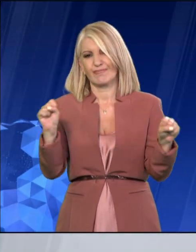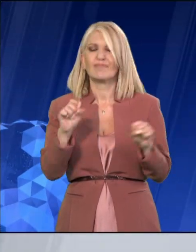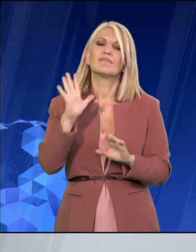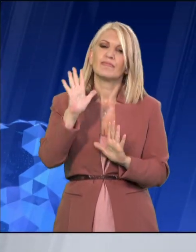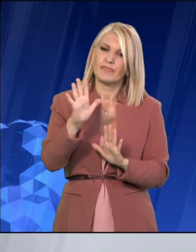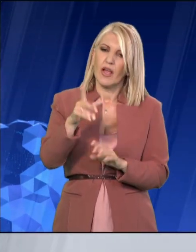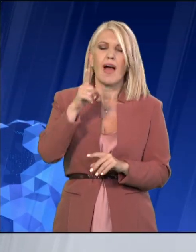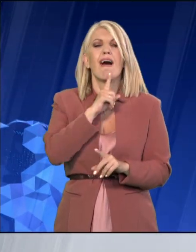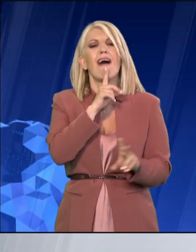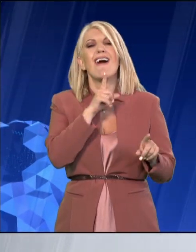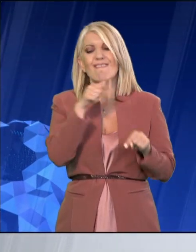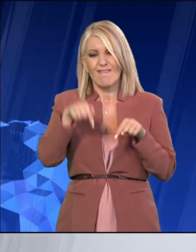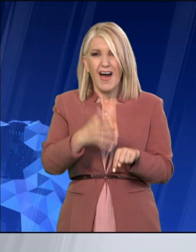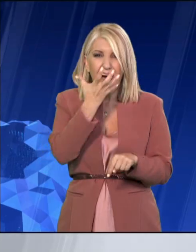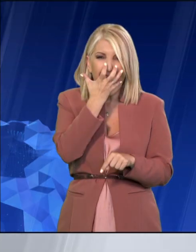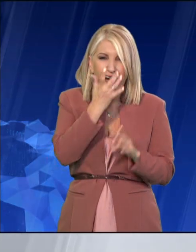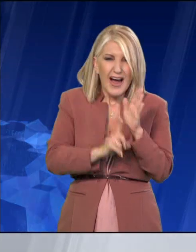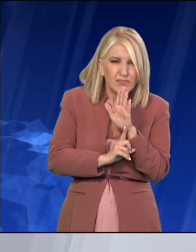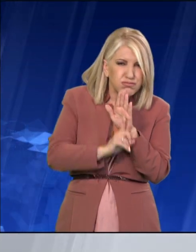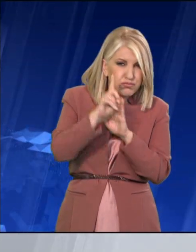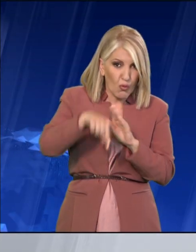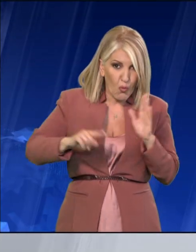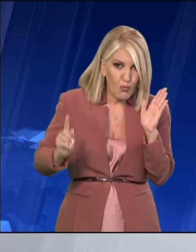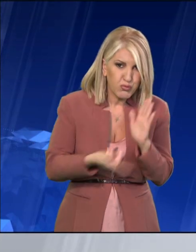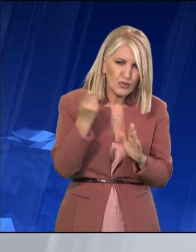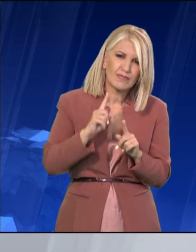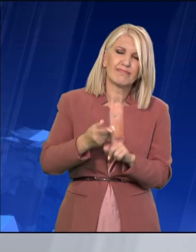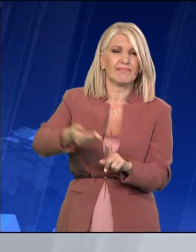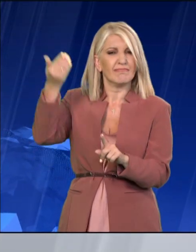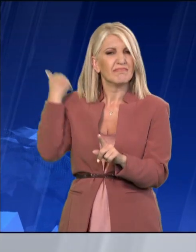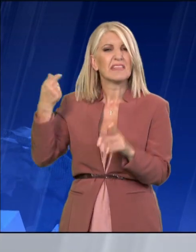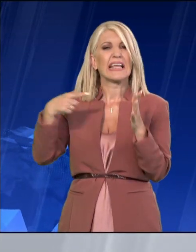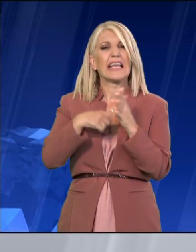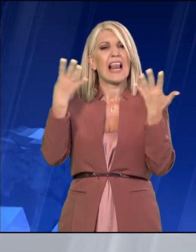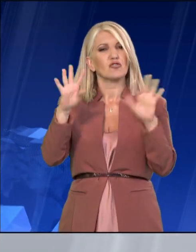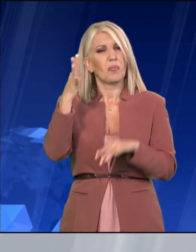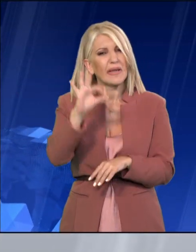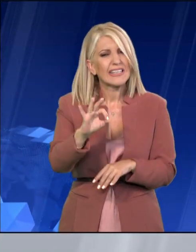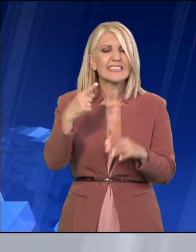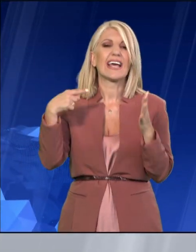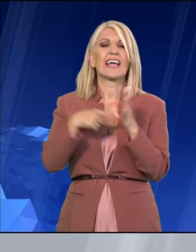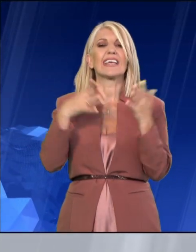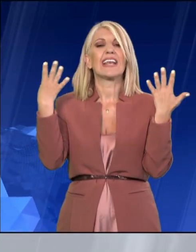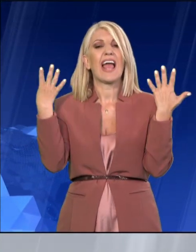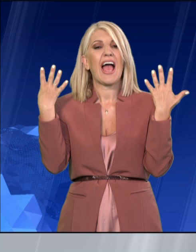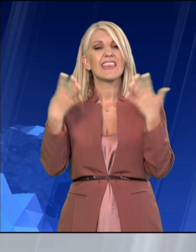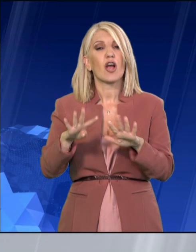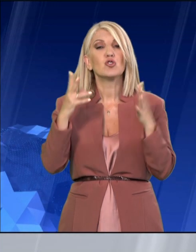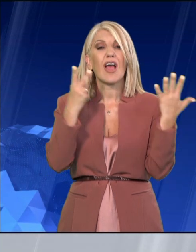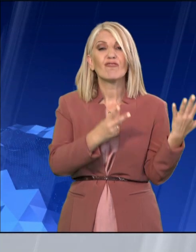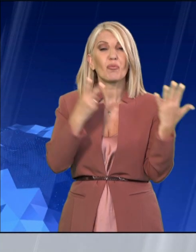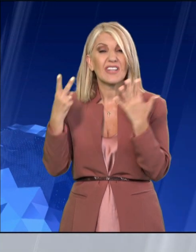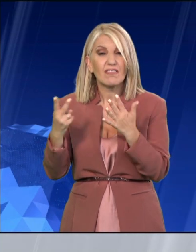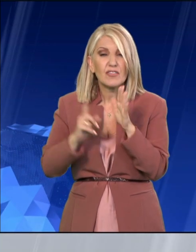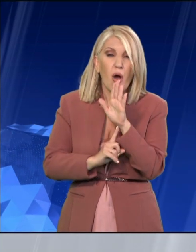δεκαετία του 50 και του 60 και του 70 και του 80. Μην ξεχνάτε ότι το 1977 είχαμε 48 βαθμούς